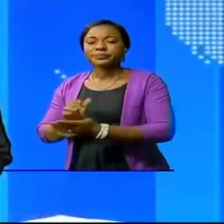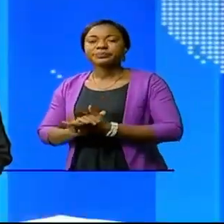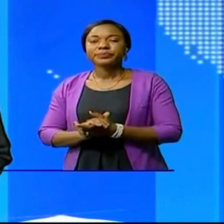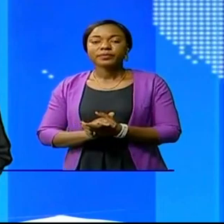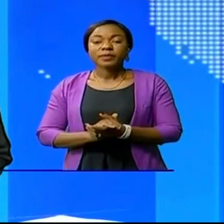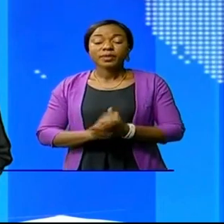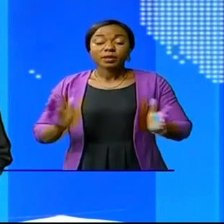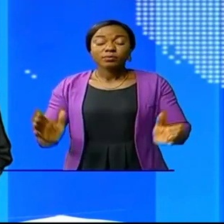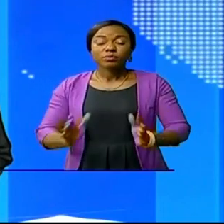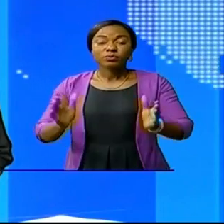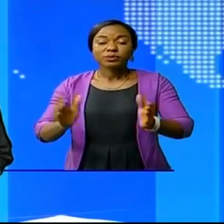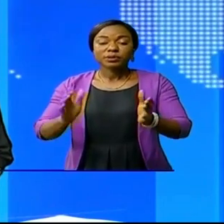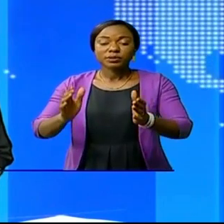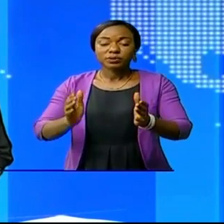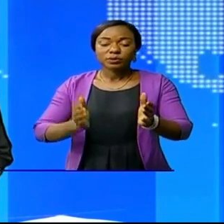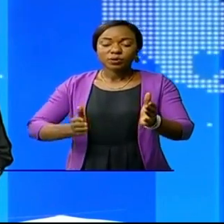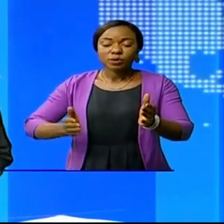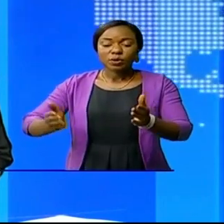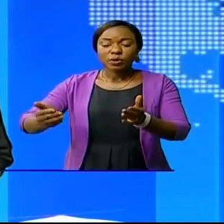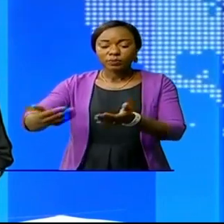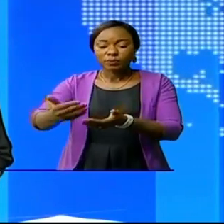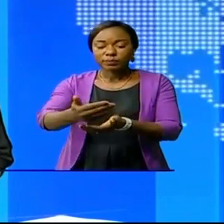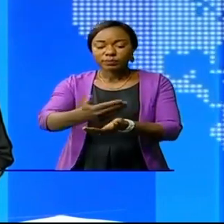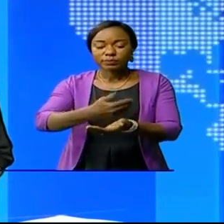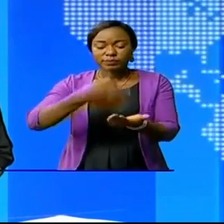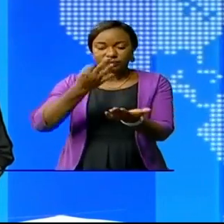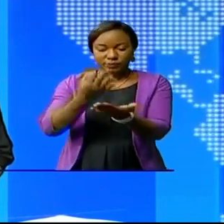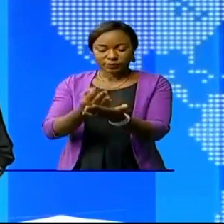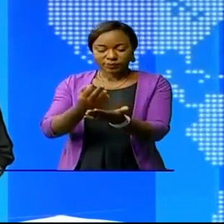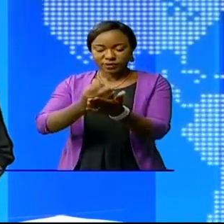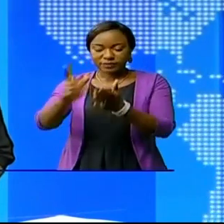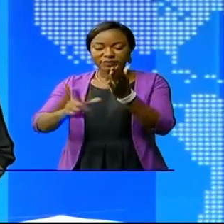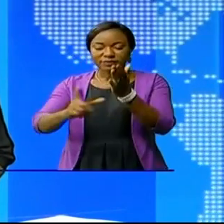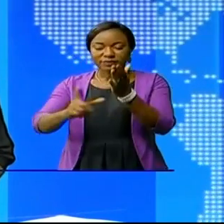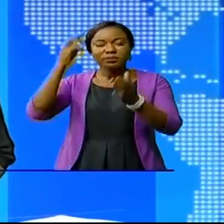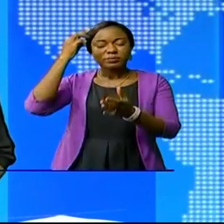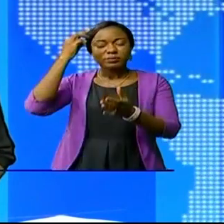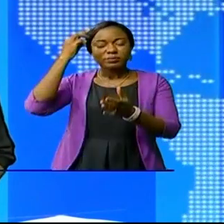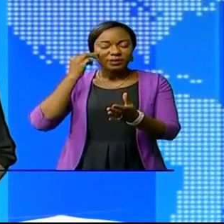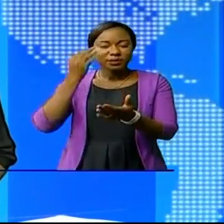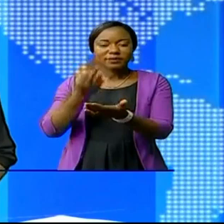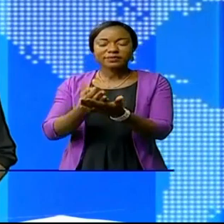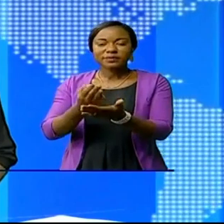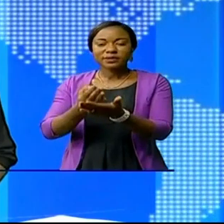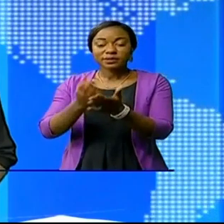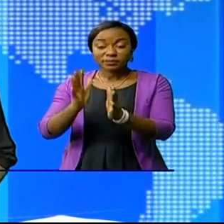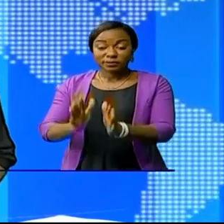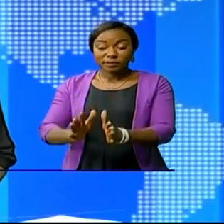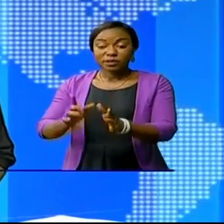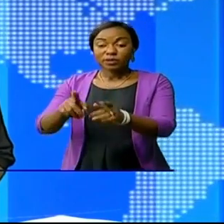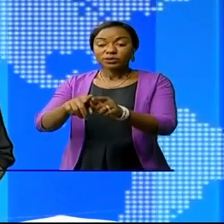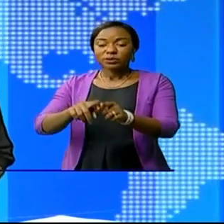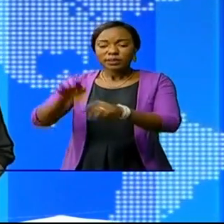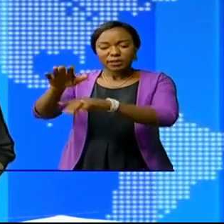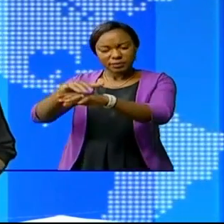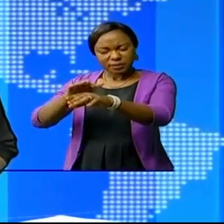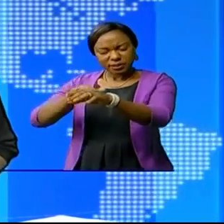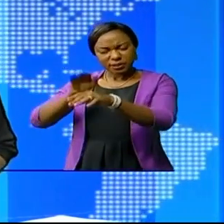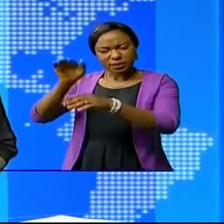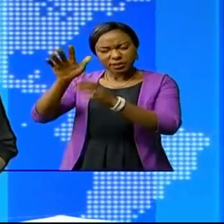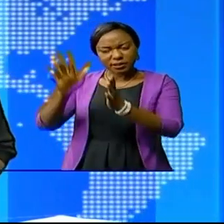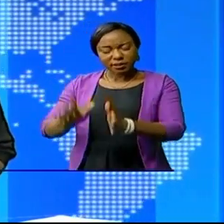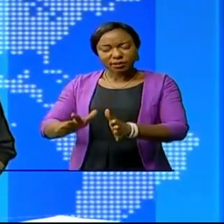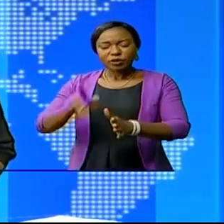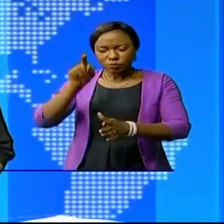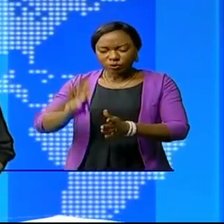Mobilisation de recettes, le vice-ministre de finances a appelé le directeur généraux de régie financière à respecter